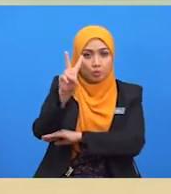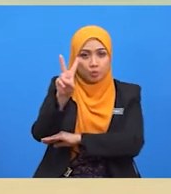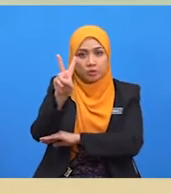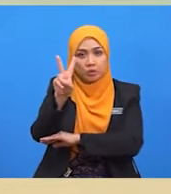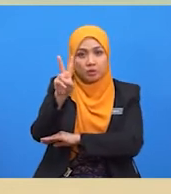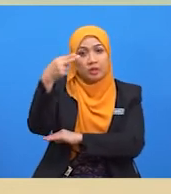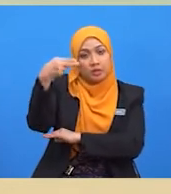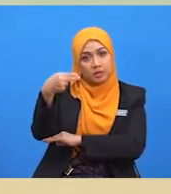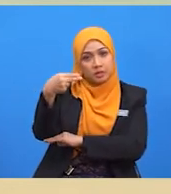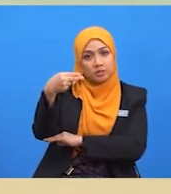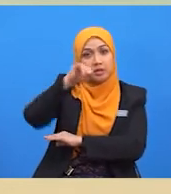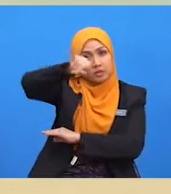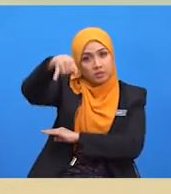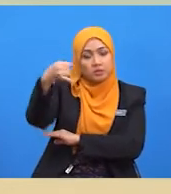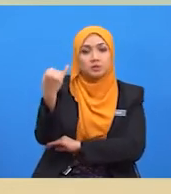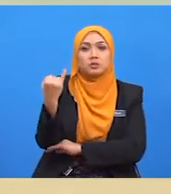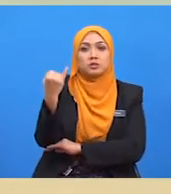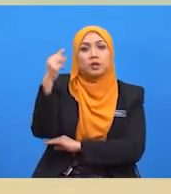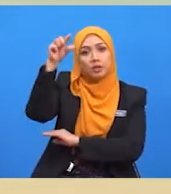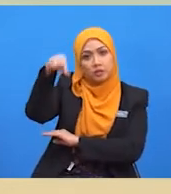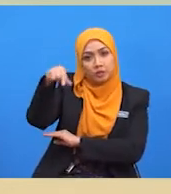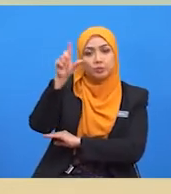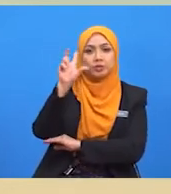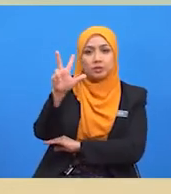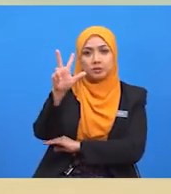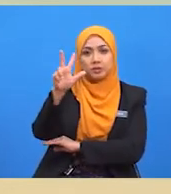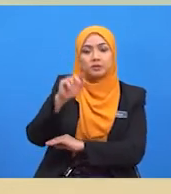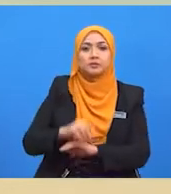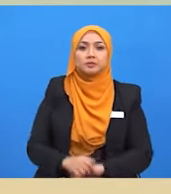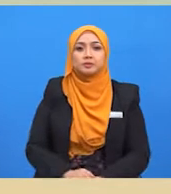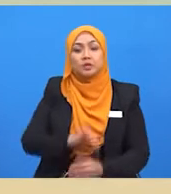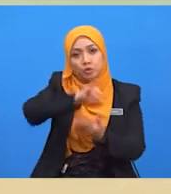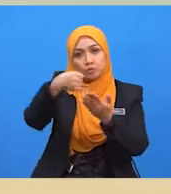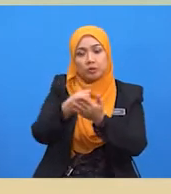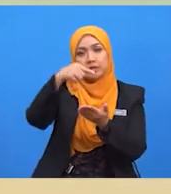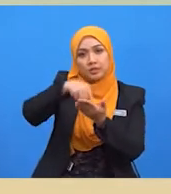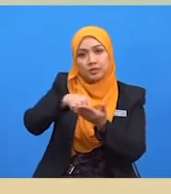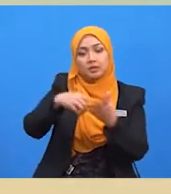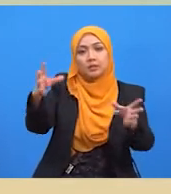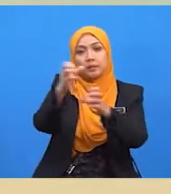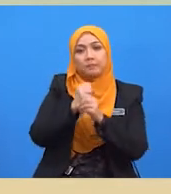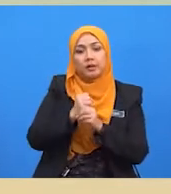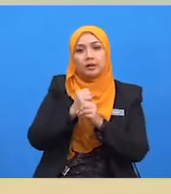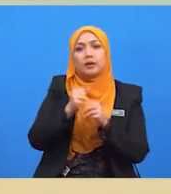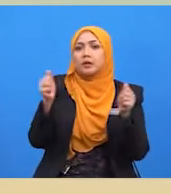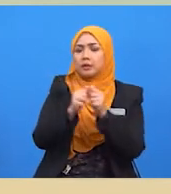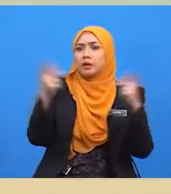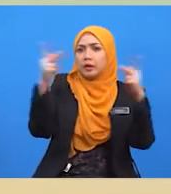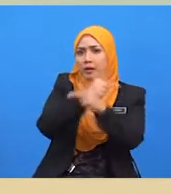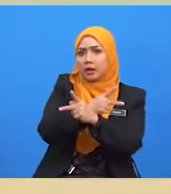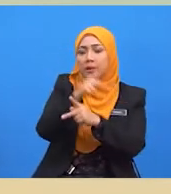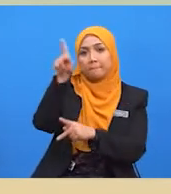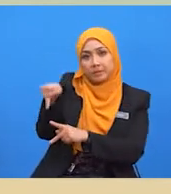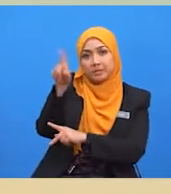-HJQ3. Jumlah ini diperoleh dengan mendarapkan